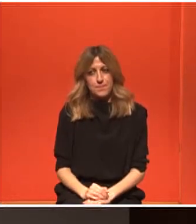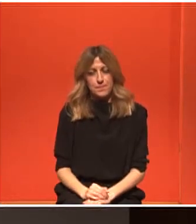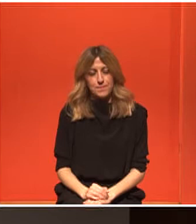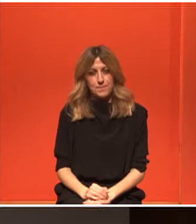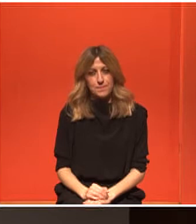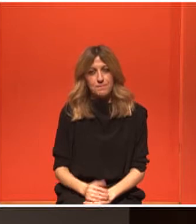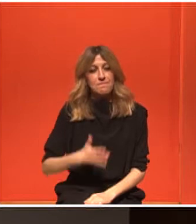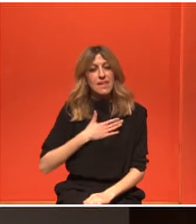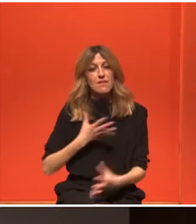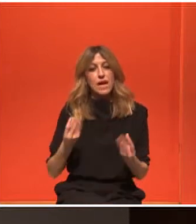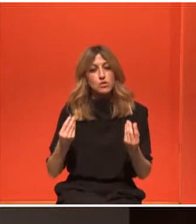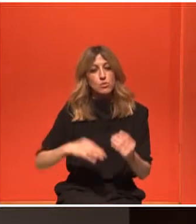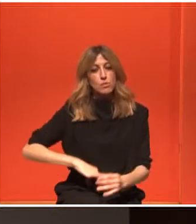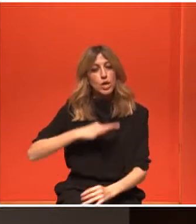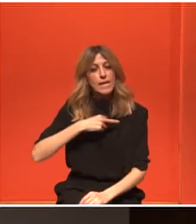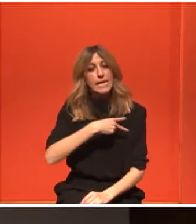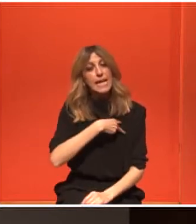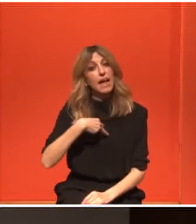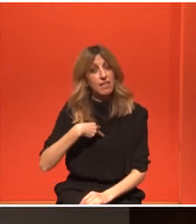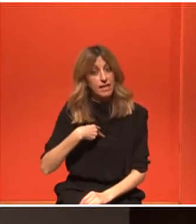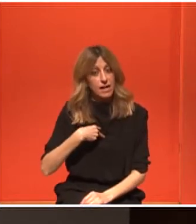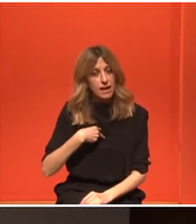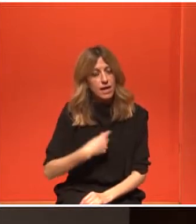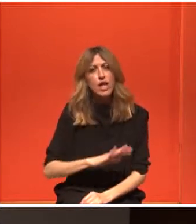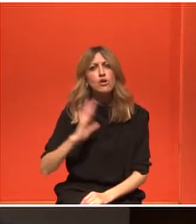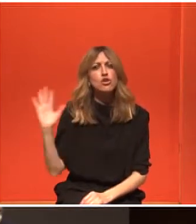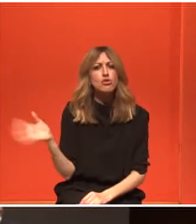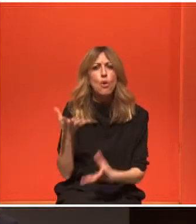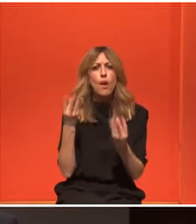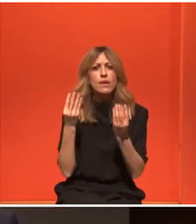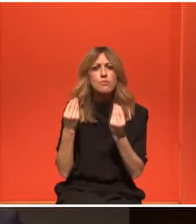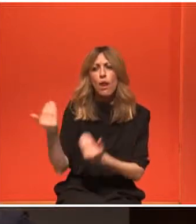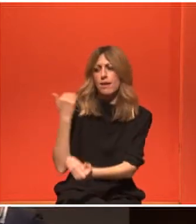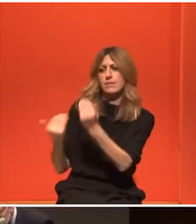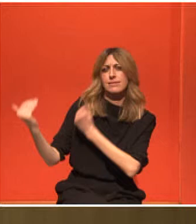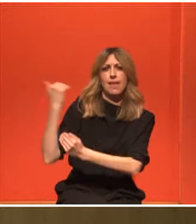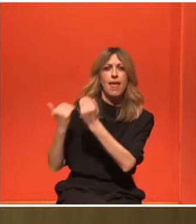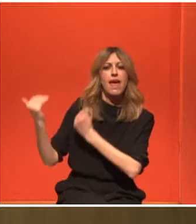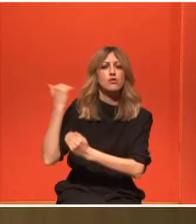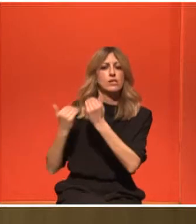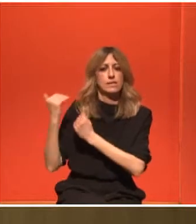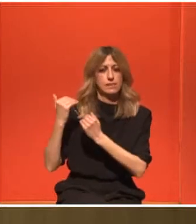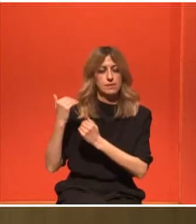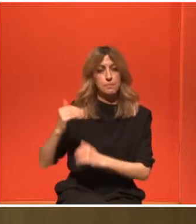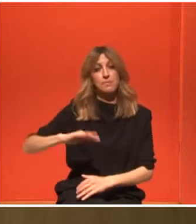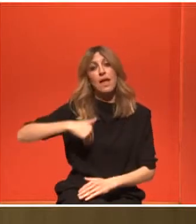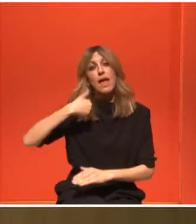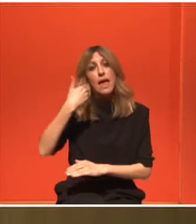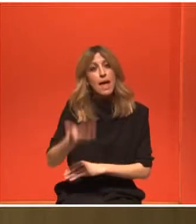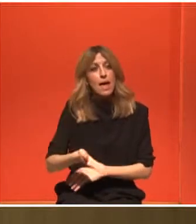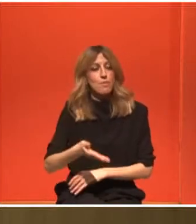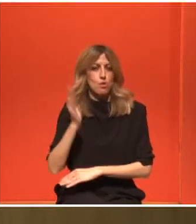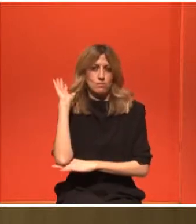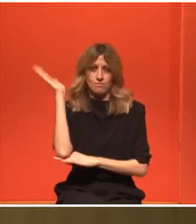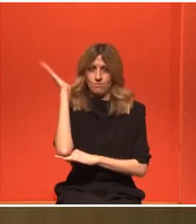Ευχαριστούμε πολύ, κύριε Καθηγητά. Ήδη έχουμε πάρα πολλές ερωτήσεις. Θα τελειώσει η επόμενη ομιλία και θα απαντήσουμε τις ερωτήσεις σας και